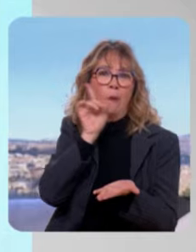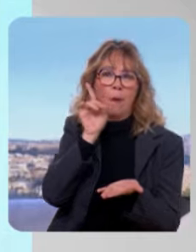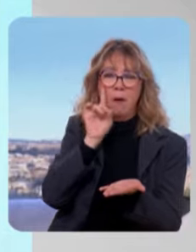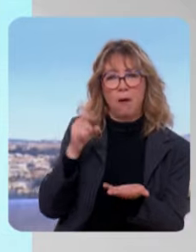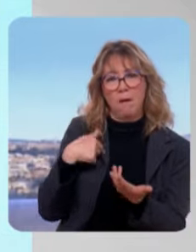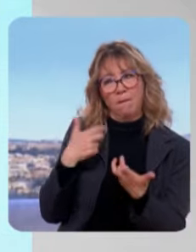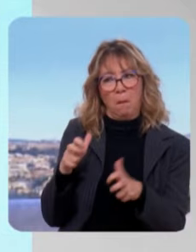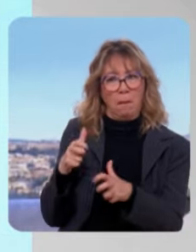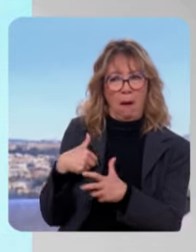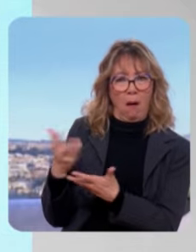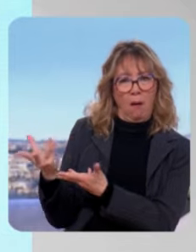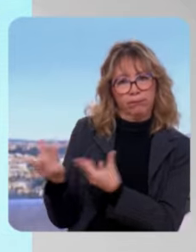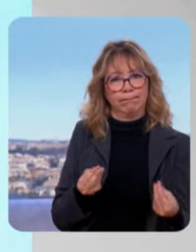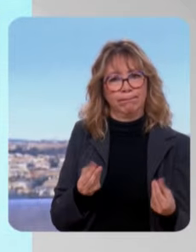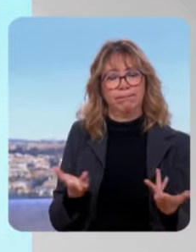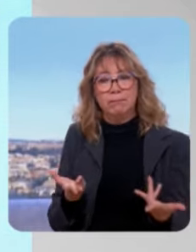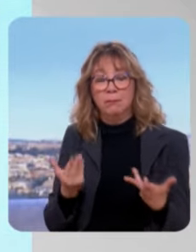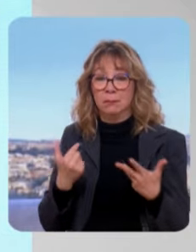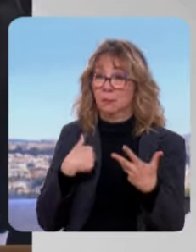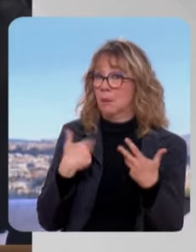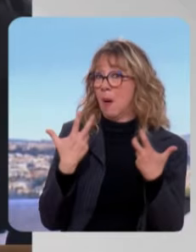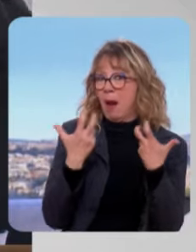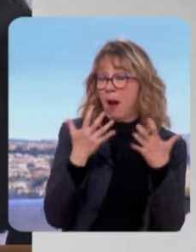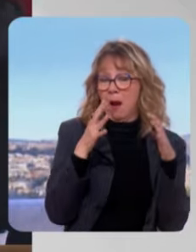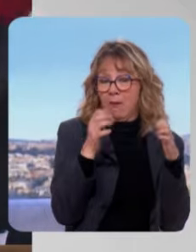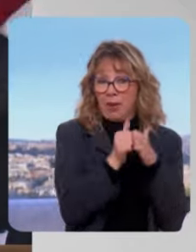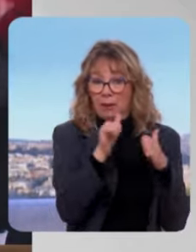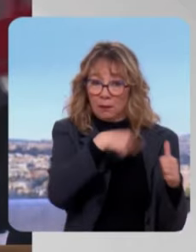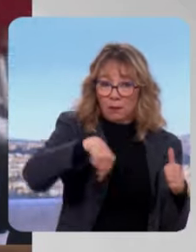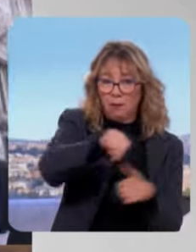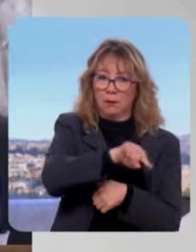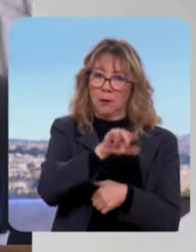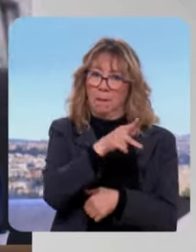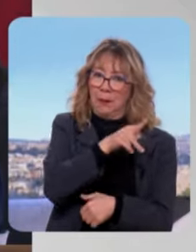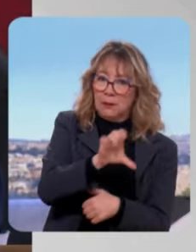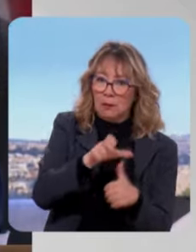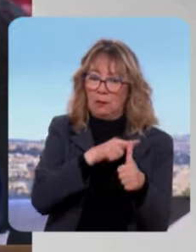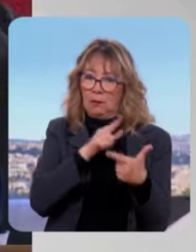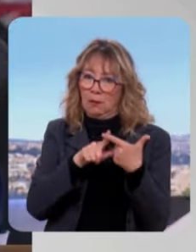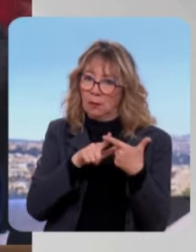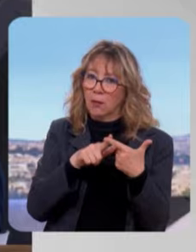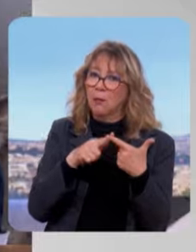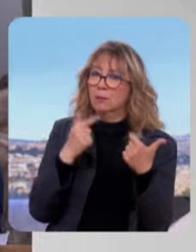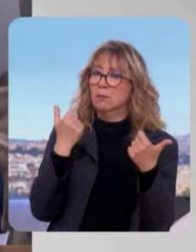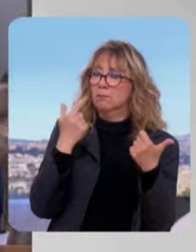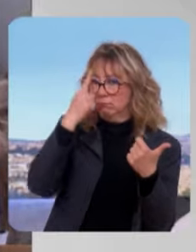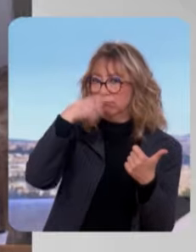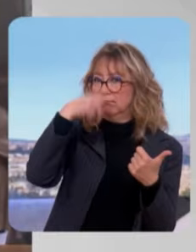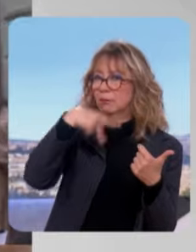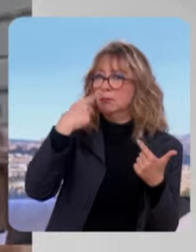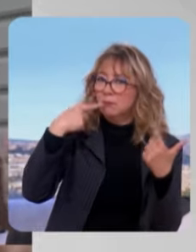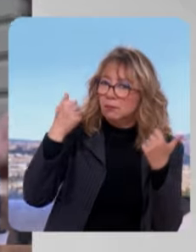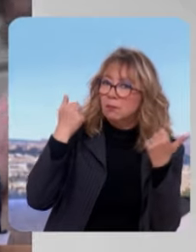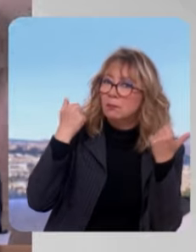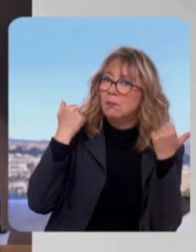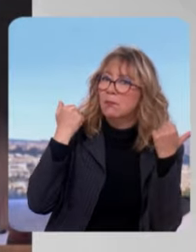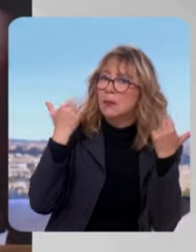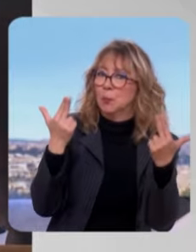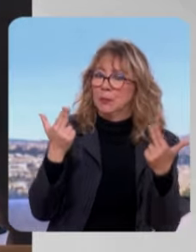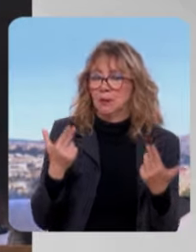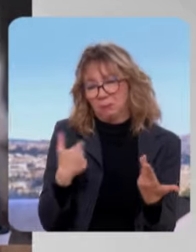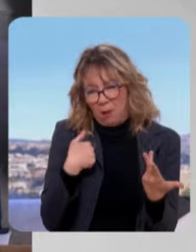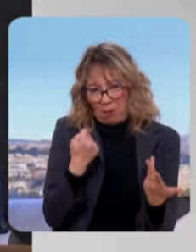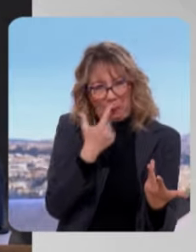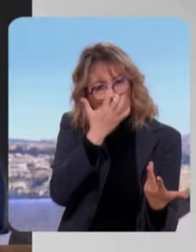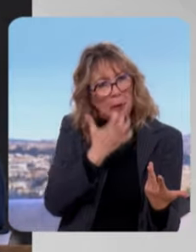des jeunes militants communistes, il y avait des insoumis. Qu'est-ce que vous avez pensé de ce moment de campagne un peu triste pour la gauche, s faut le dire ? Bien